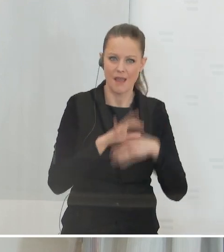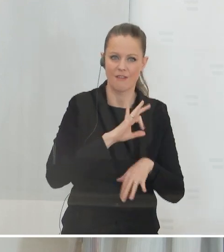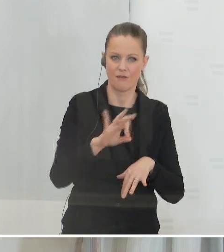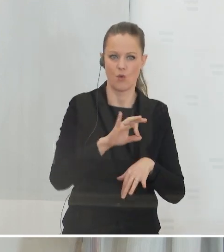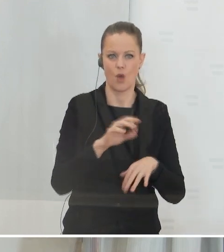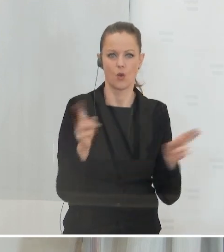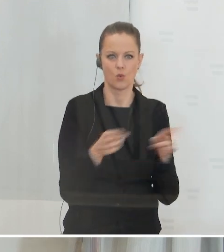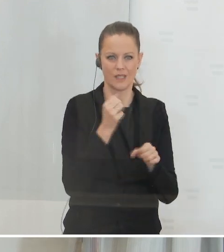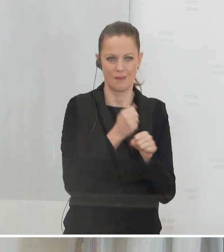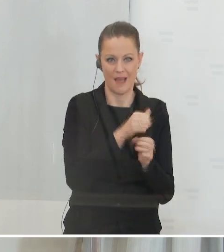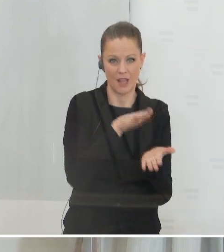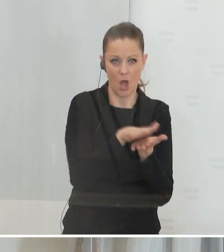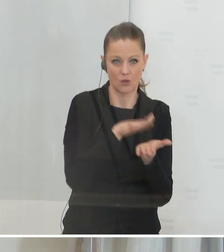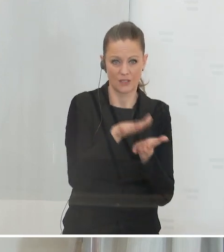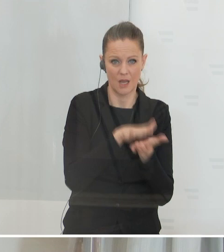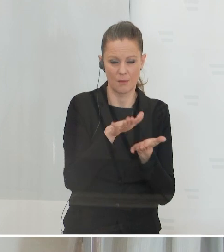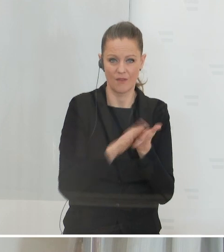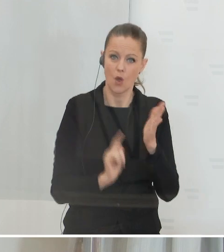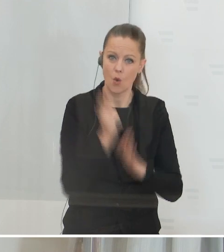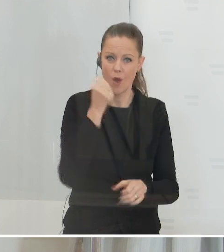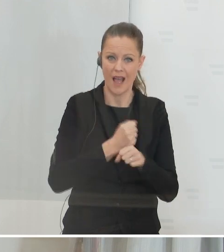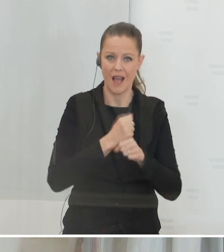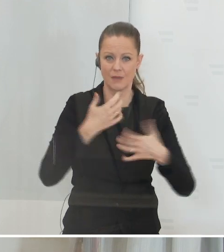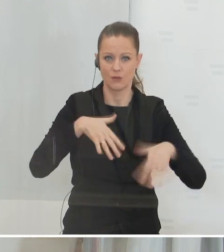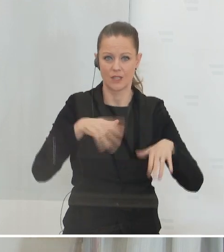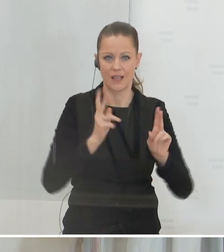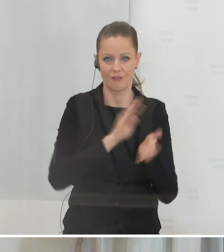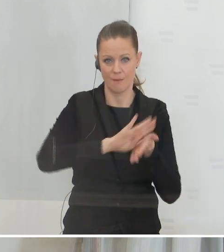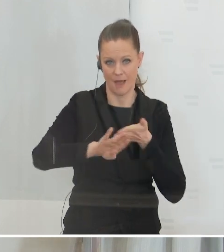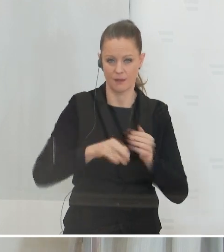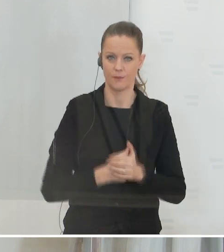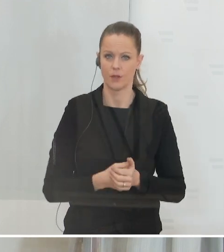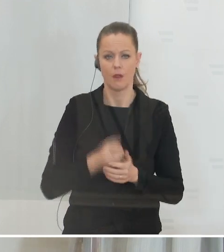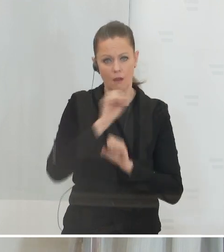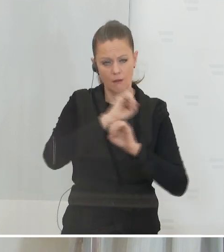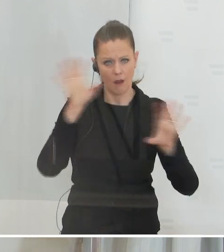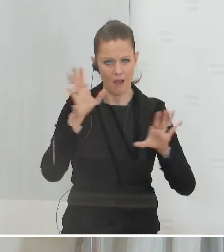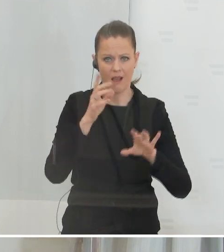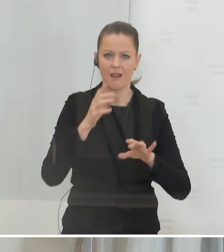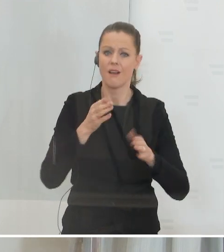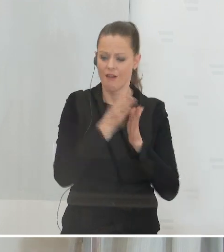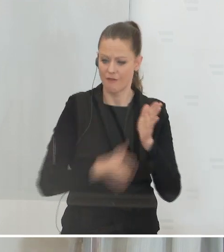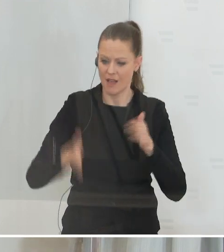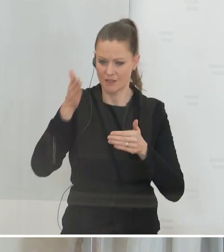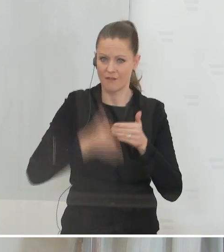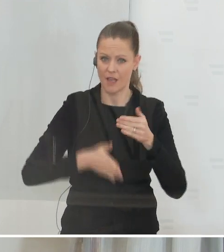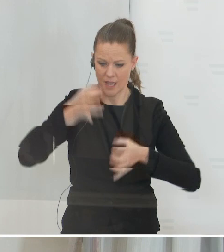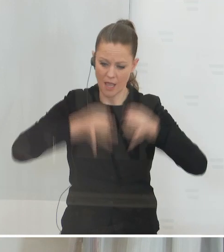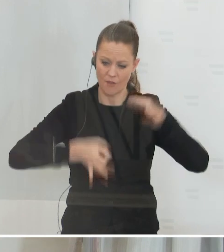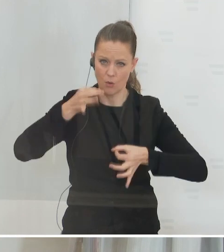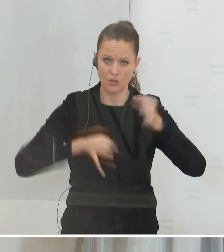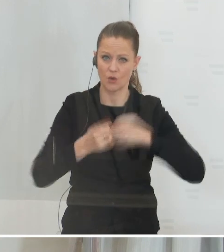auszugeben, um eben eine hohe Arbeitslosigkeit zu vermeiden. Wir werden natürlich evaluieren, am Ende dieser Phase hoffentlich sehr bald,